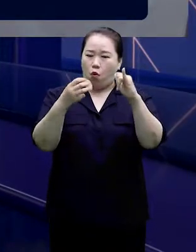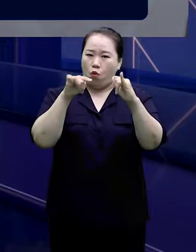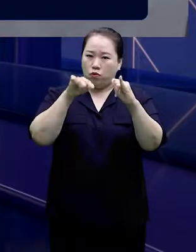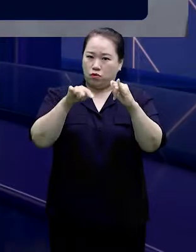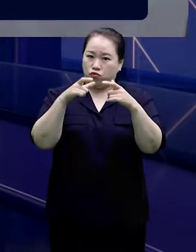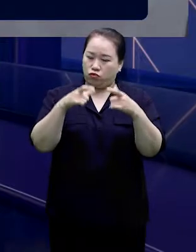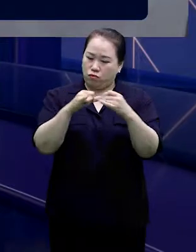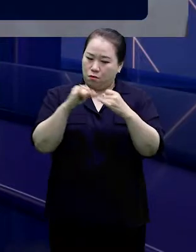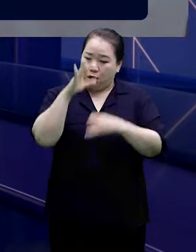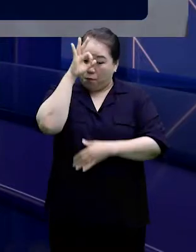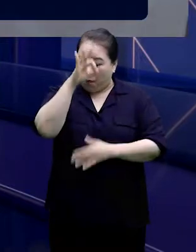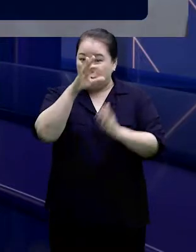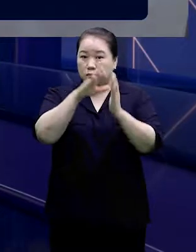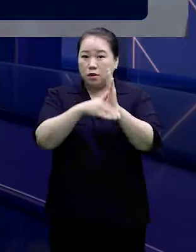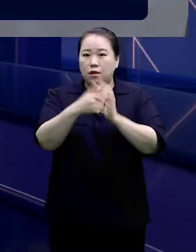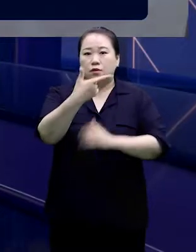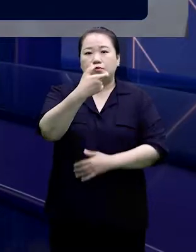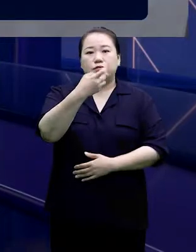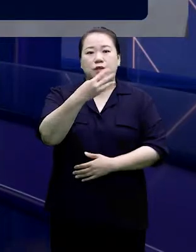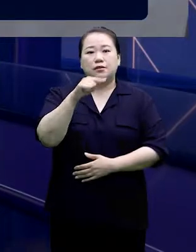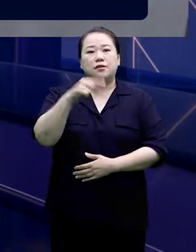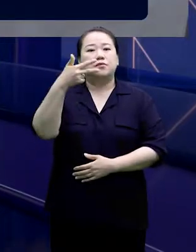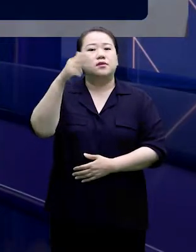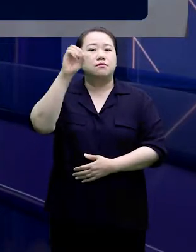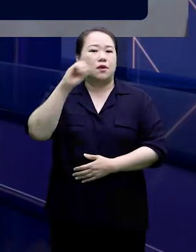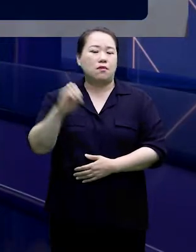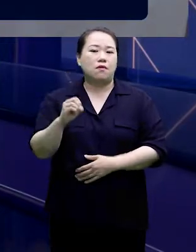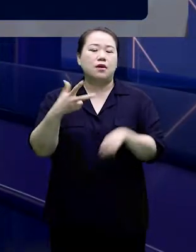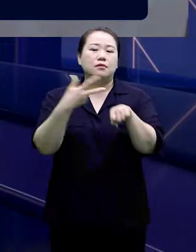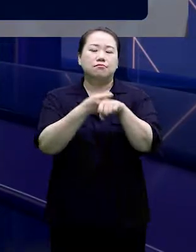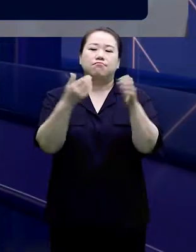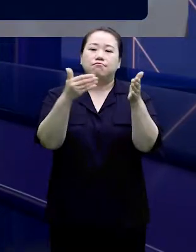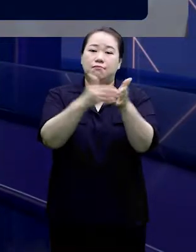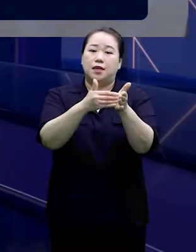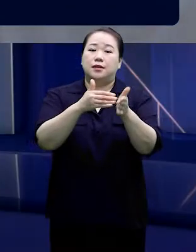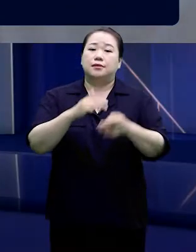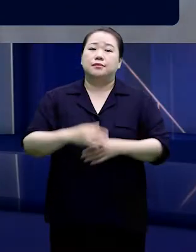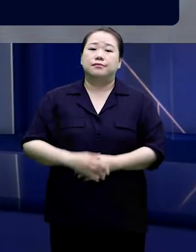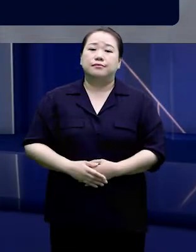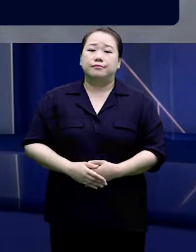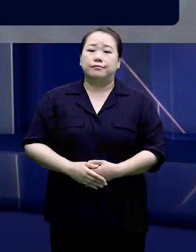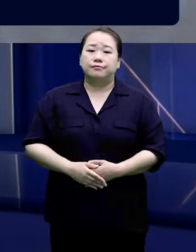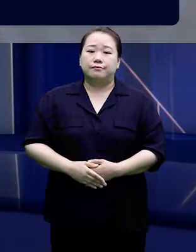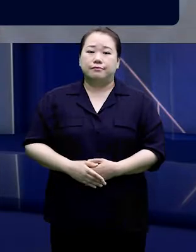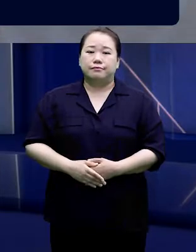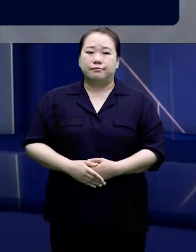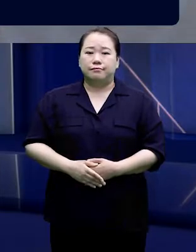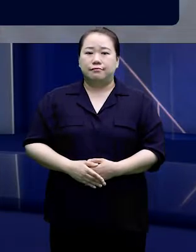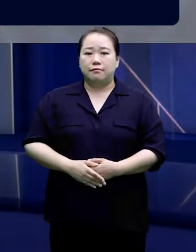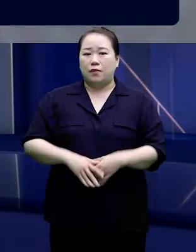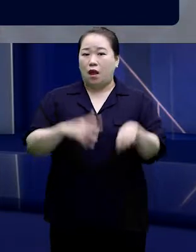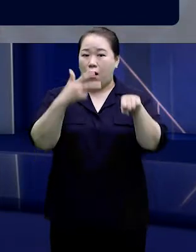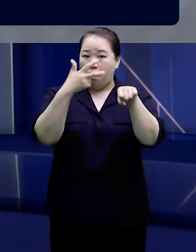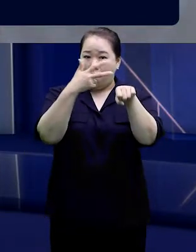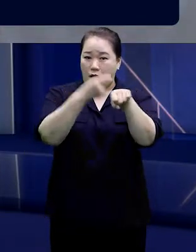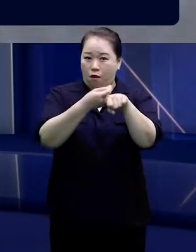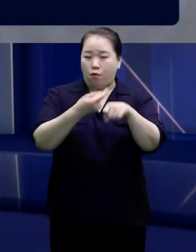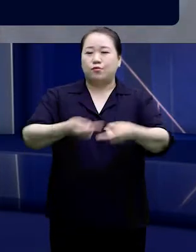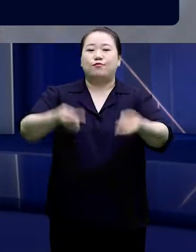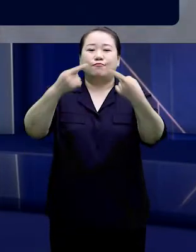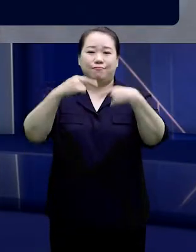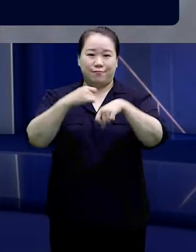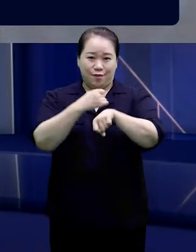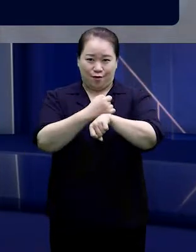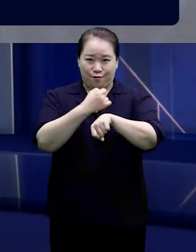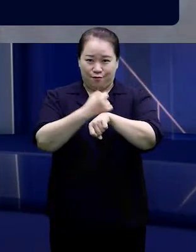64.7%가 접종을 완료했습니다. 백신 접종에 적극 동참해 주신 모든